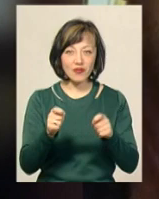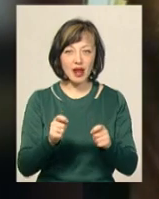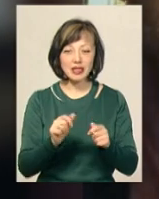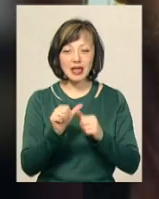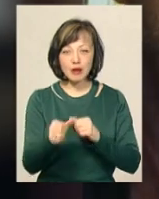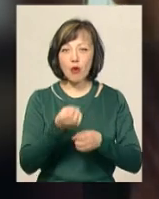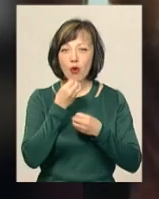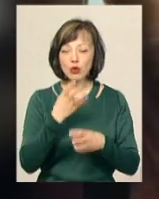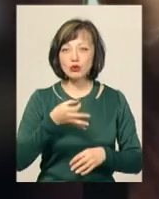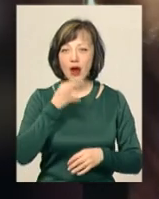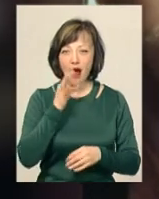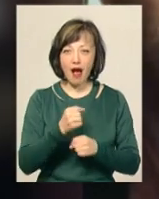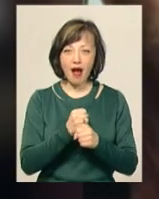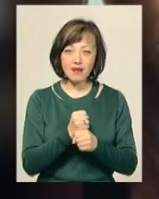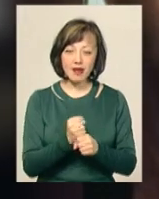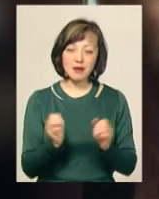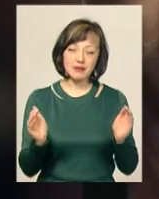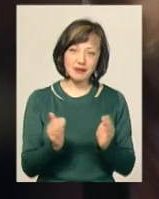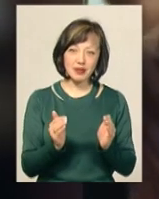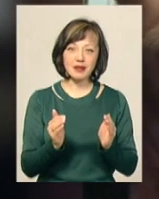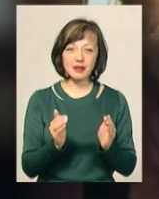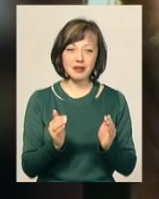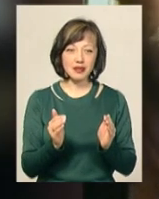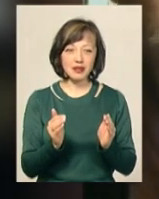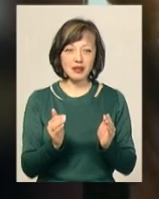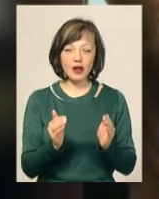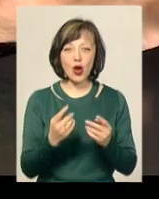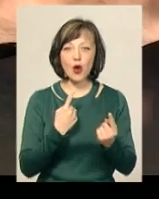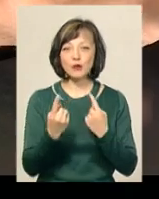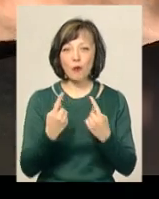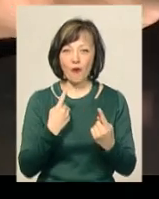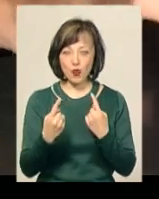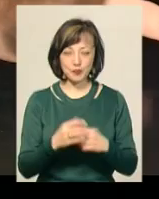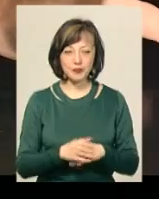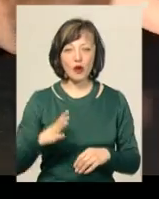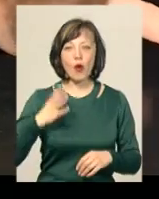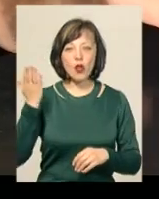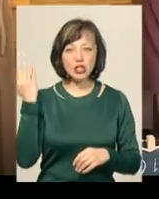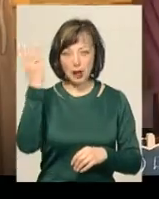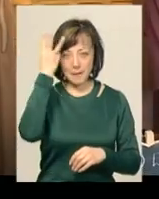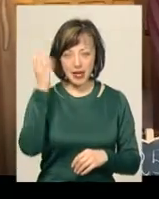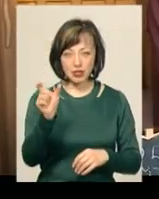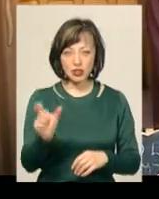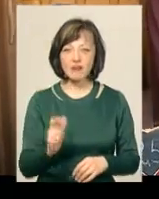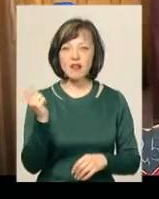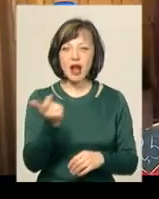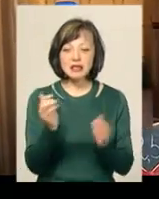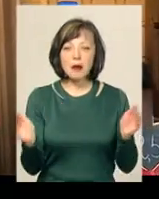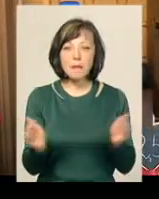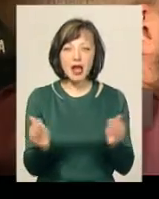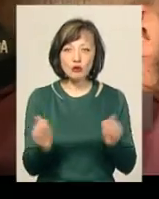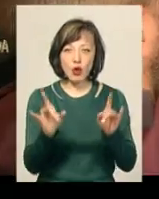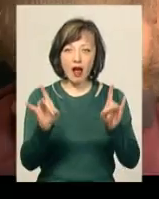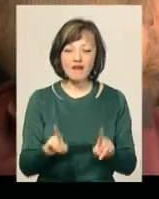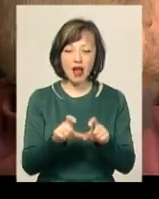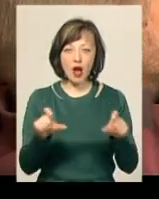хорошої кави, ще і невелику, але таку small talk, невеличку розмову. Колишній хмельничанин Олег Яровий – власник найменшої кав